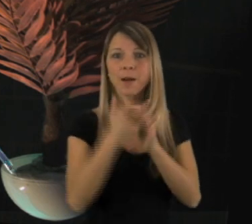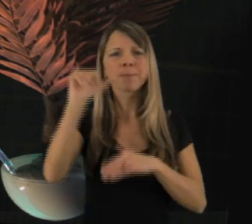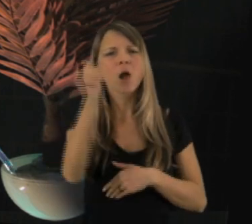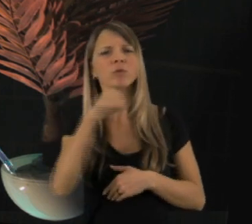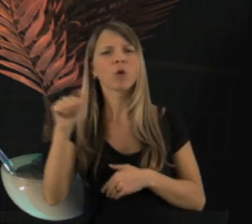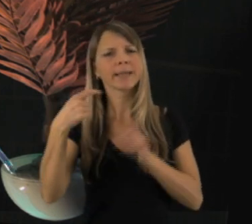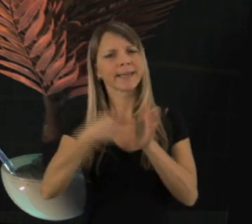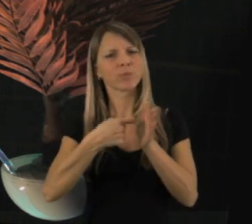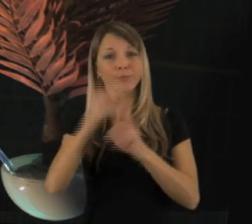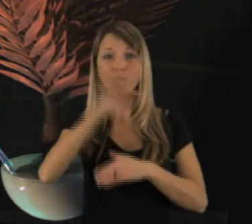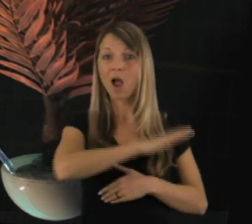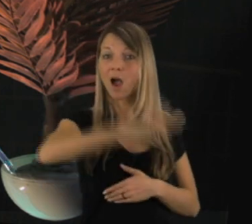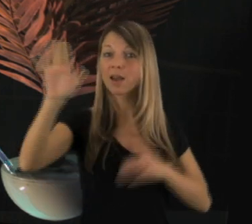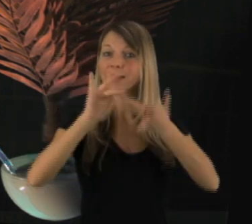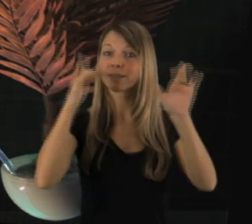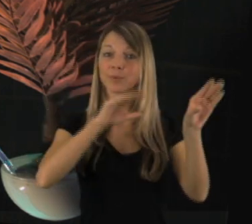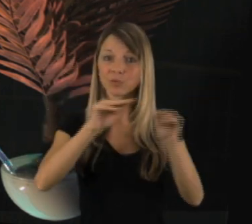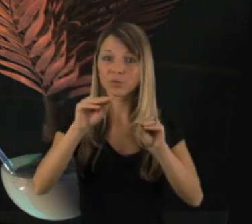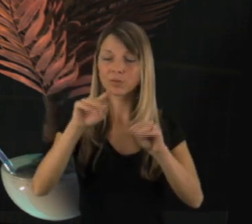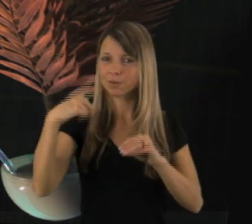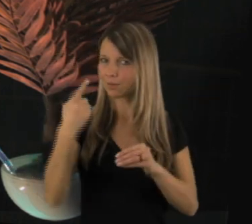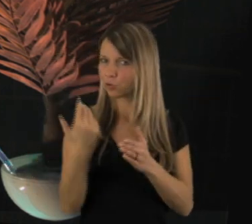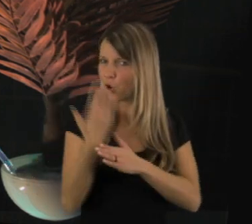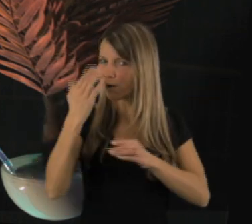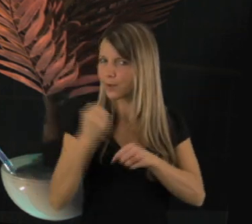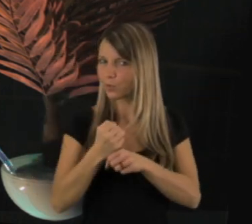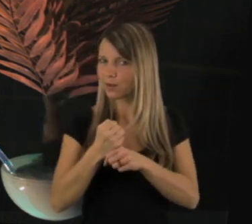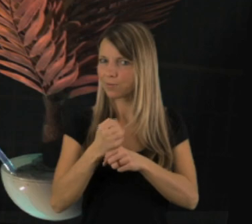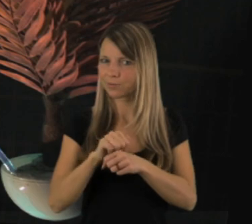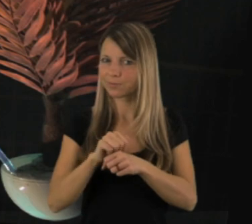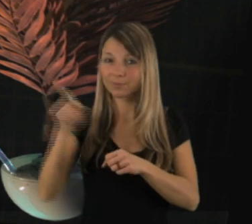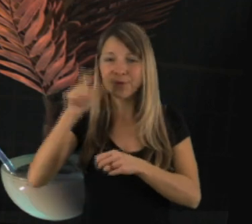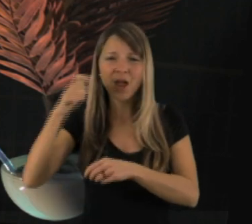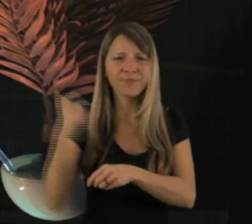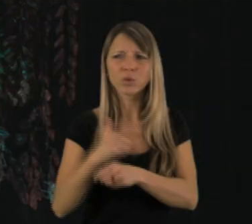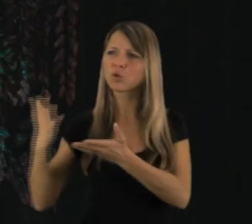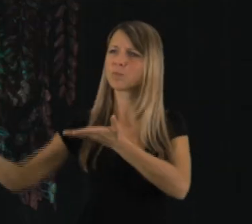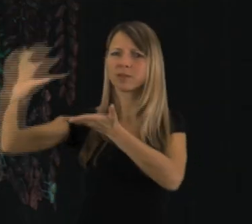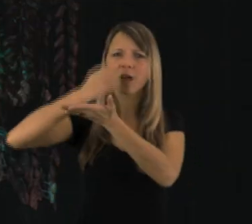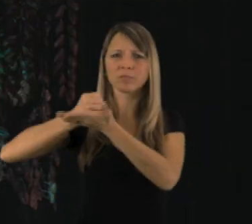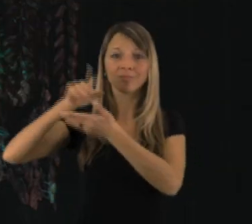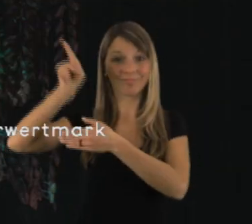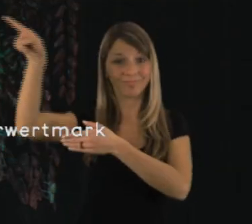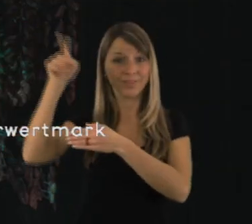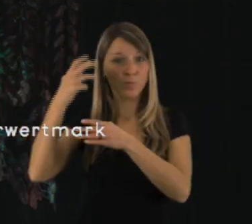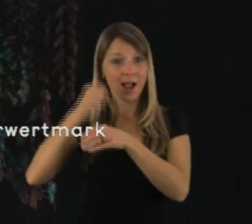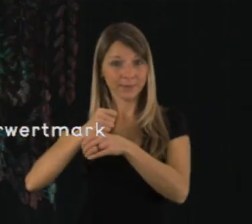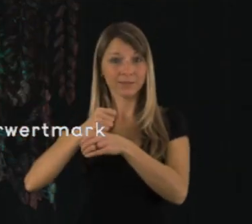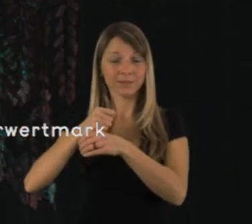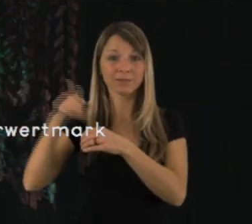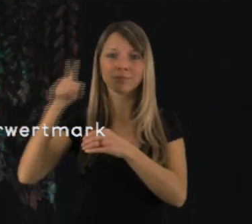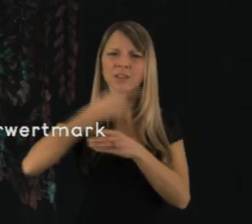eine Verwertungsgesellschaft könnten die Einnahmen aus dieser Abgabe auf alle Urheber und auch Verwerter verteilt werden. Eine andere Möglichkeit, die